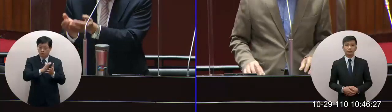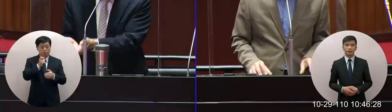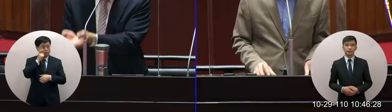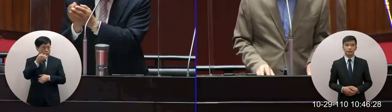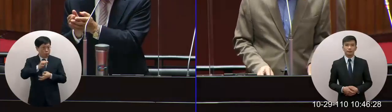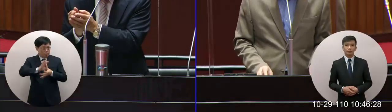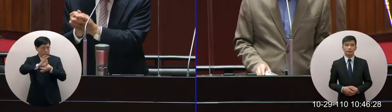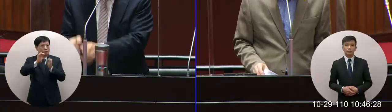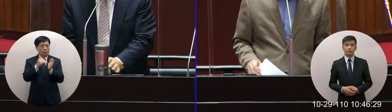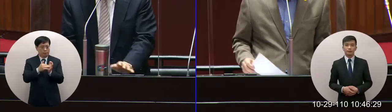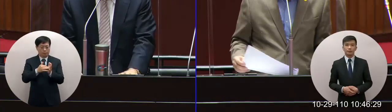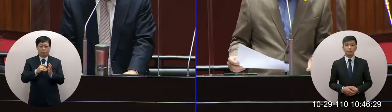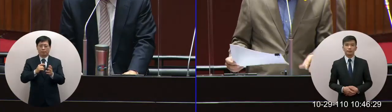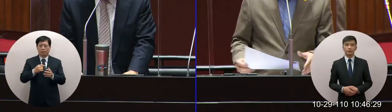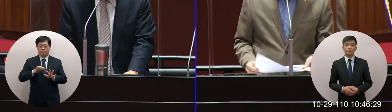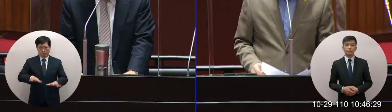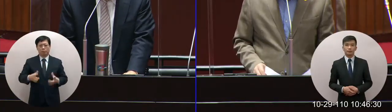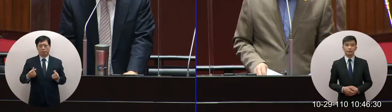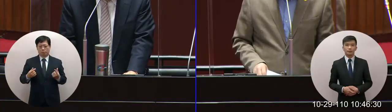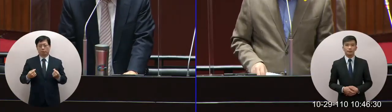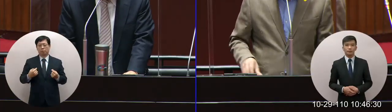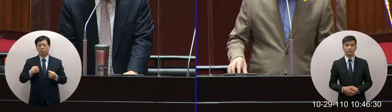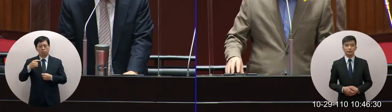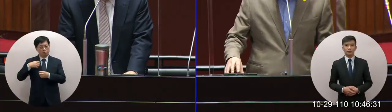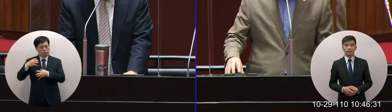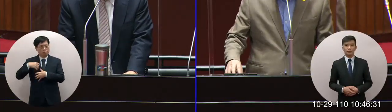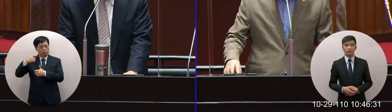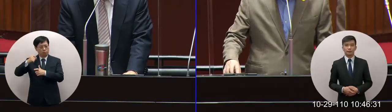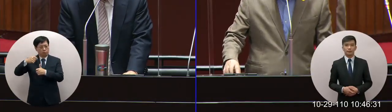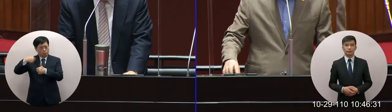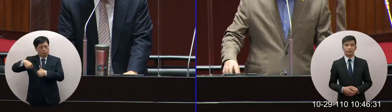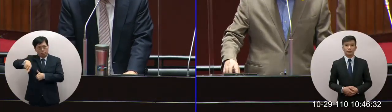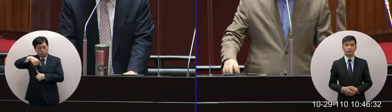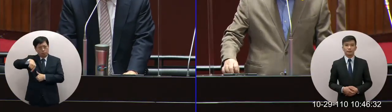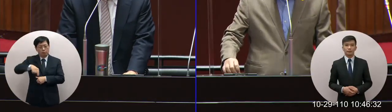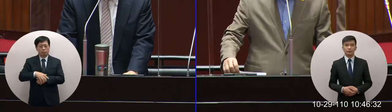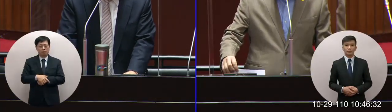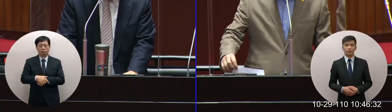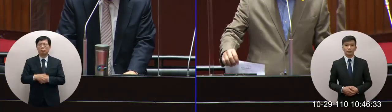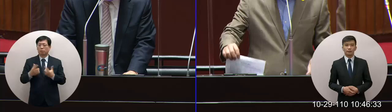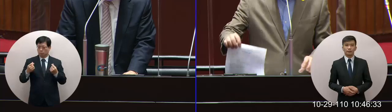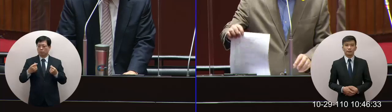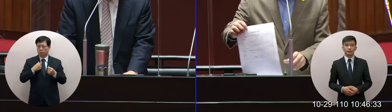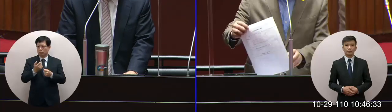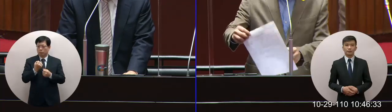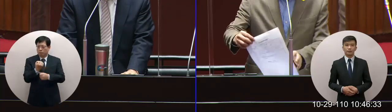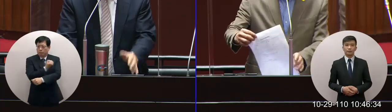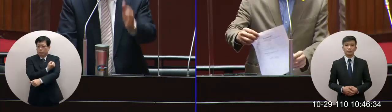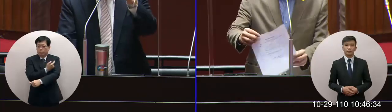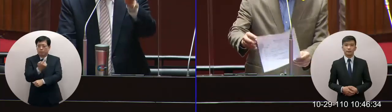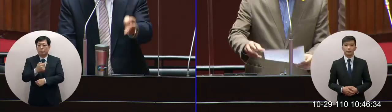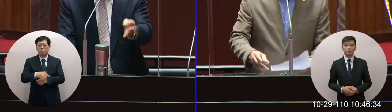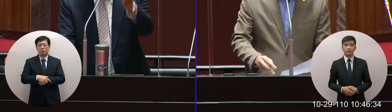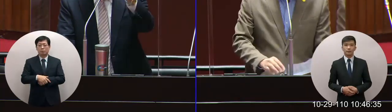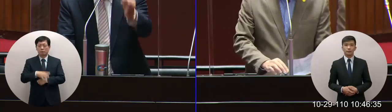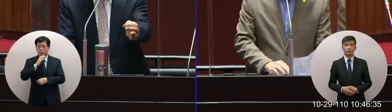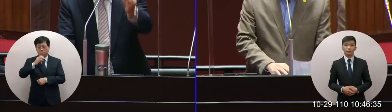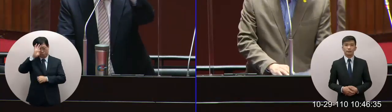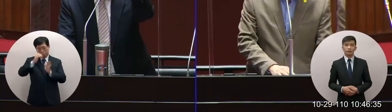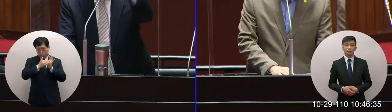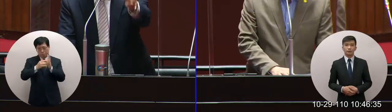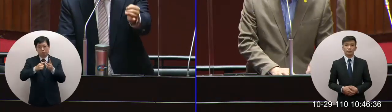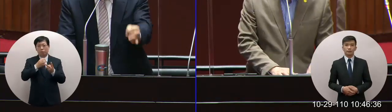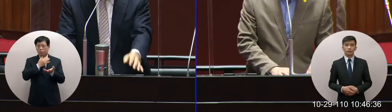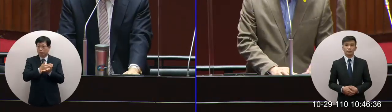工資時薪調高我們覺得軍工教同仁也非常辛苦從防疫